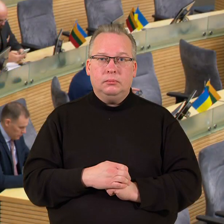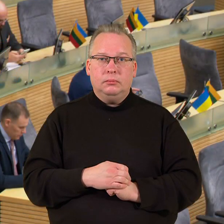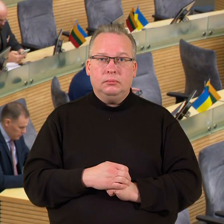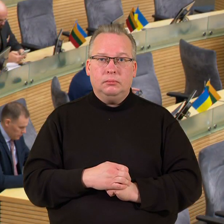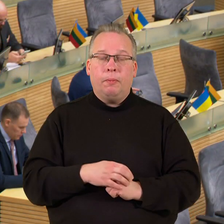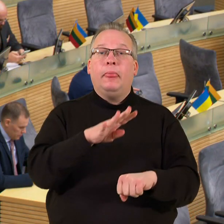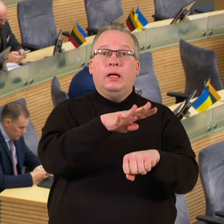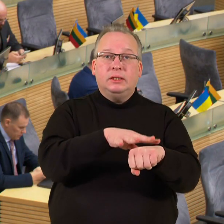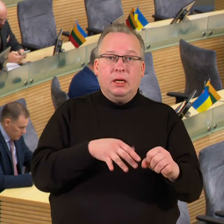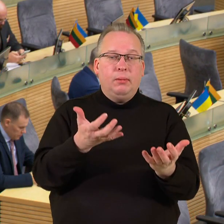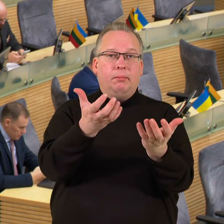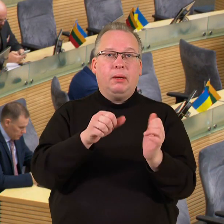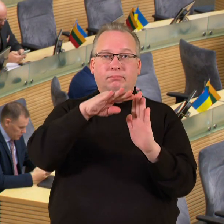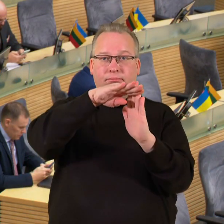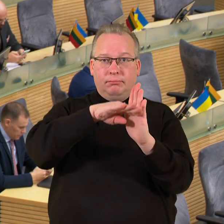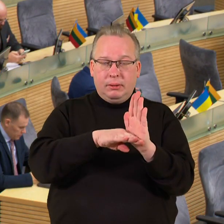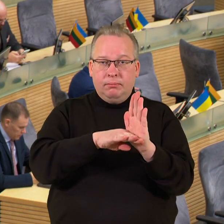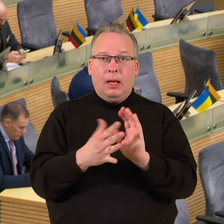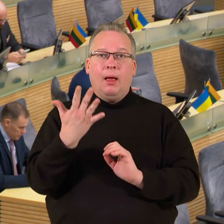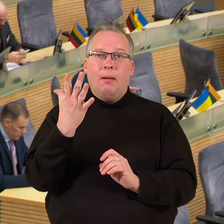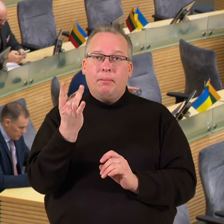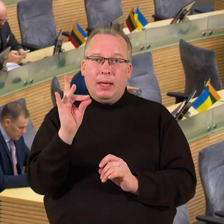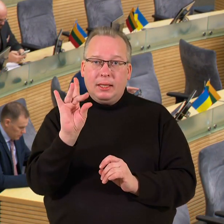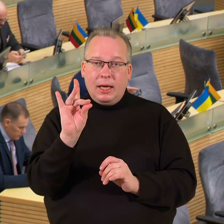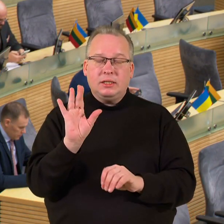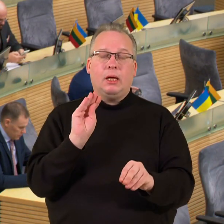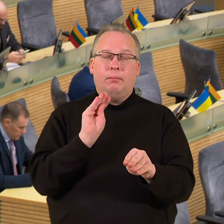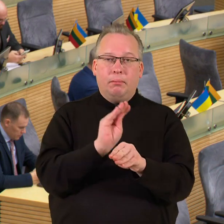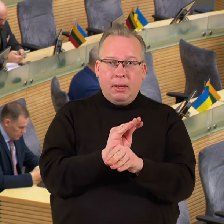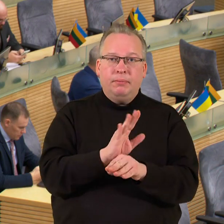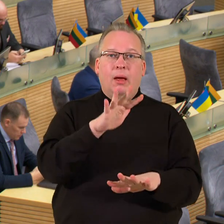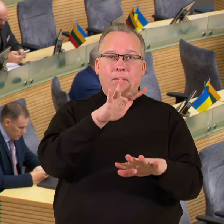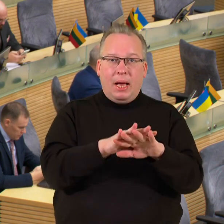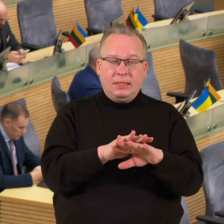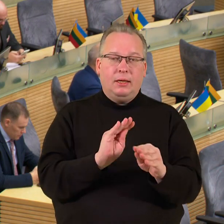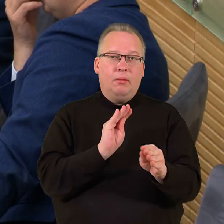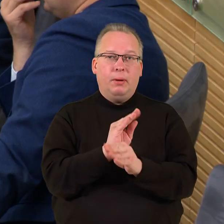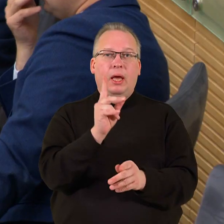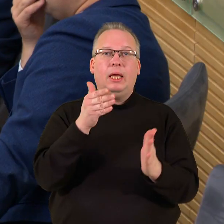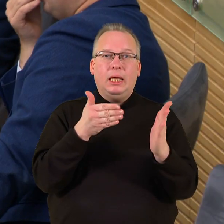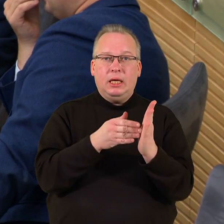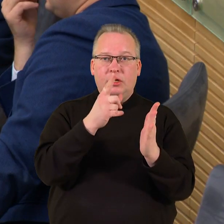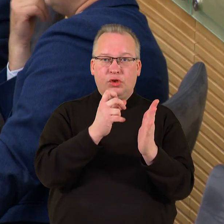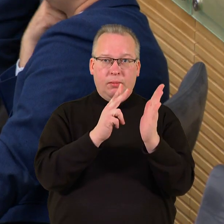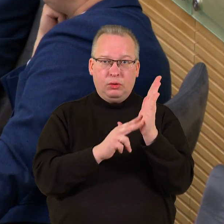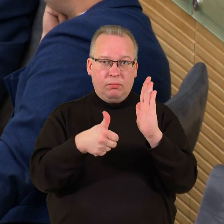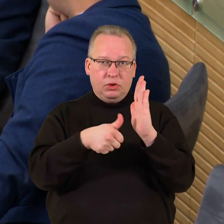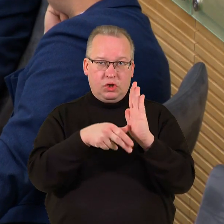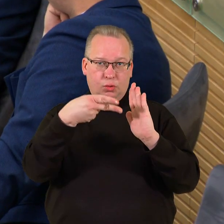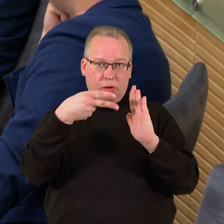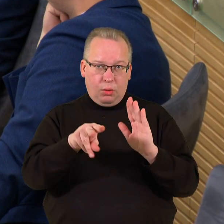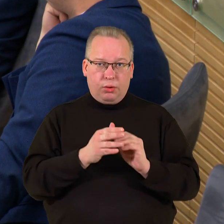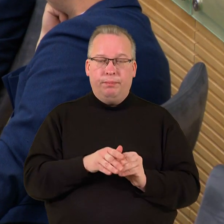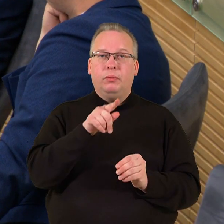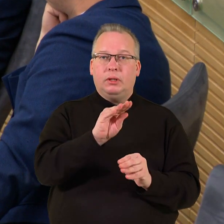Seimas priemė įstatymą, kuriuo penkiais eurais didinamas pareiginės algos bazinis dydis iki 186 eurų.